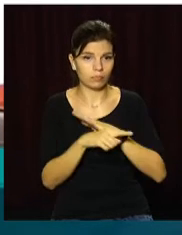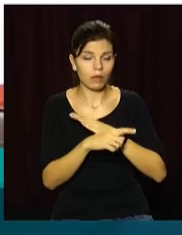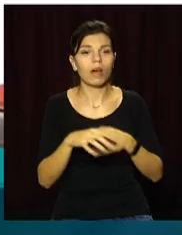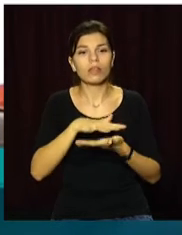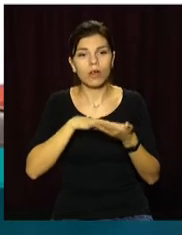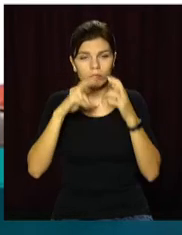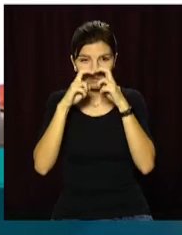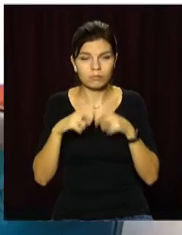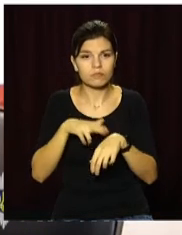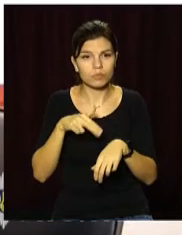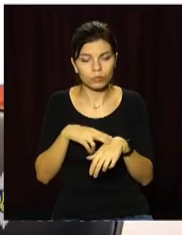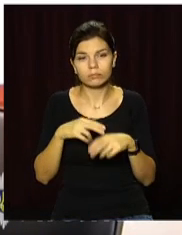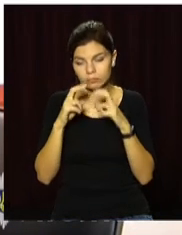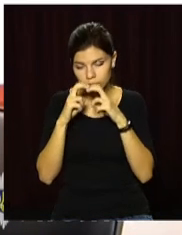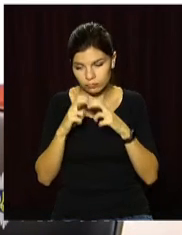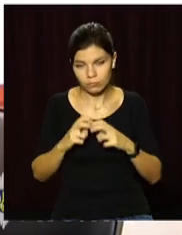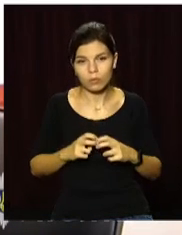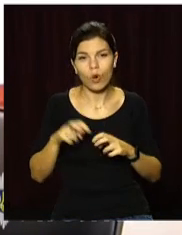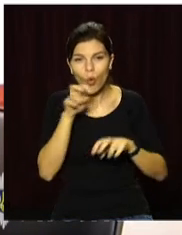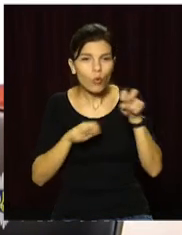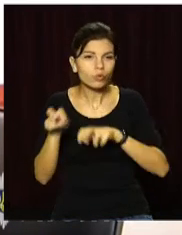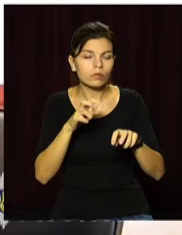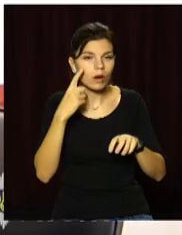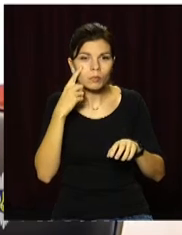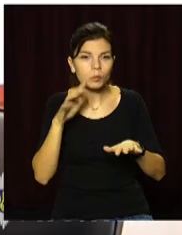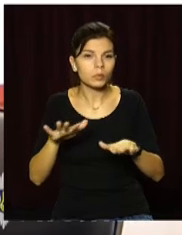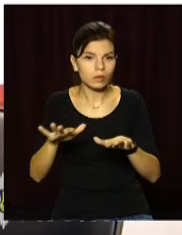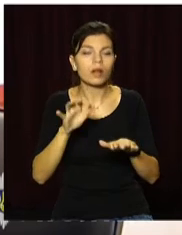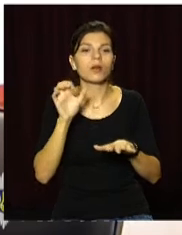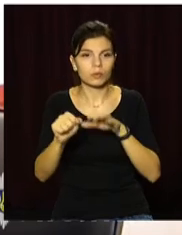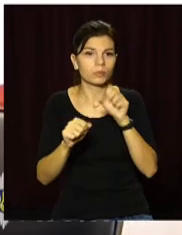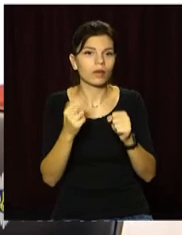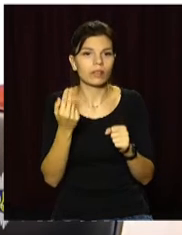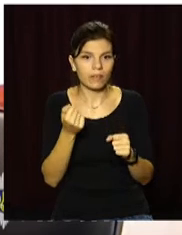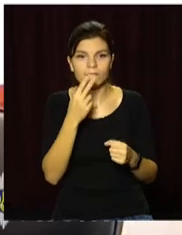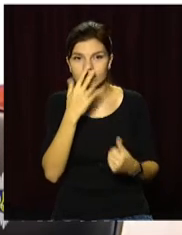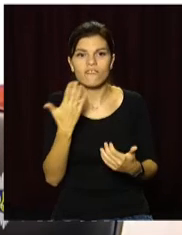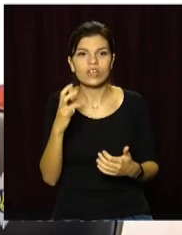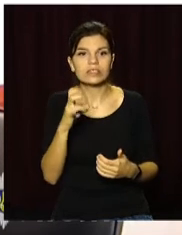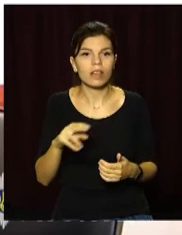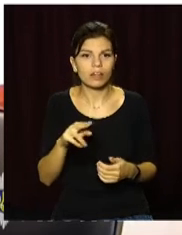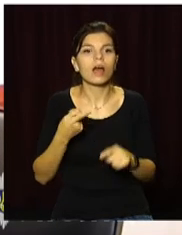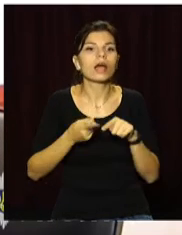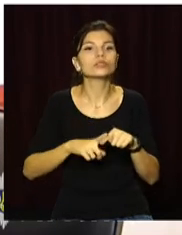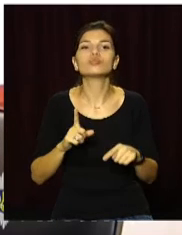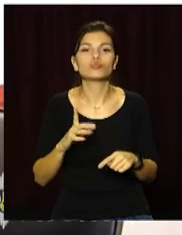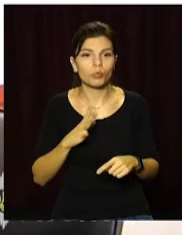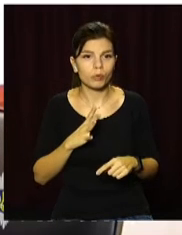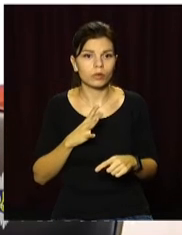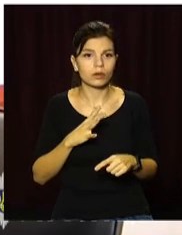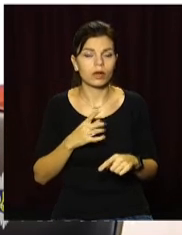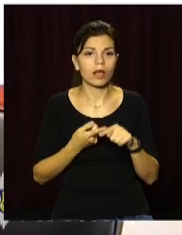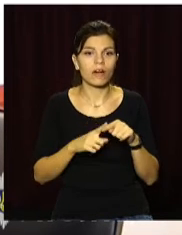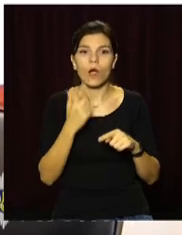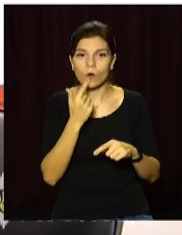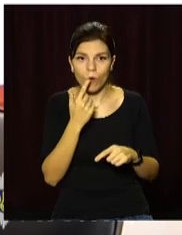проведення подальших заходів, в ході обшуку було виявлені сліди скоєння злочинів. А саме, це були